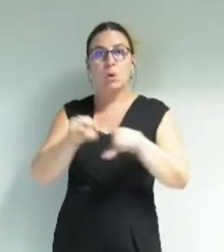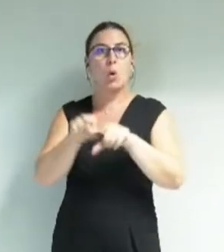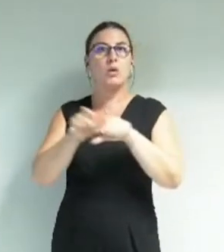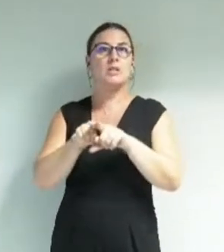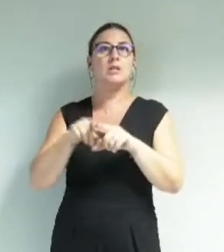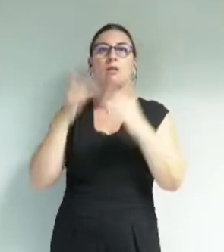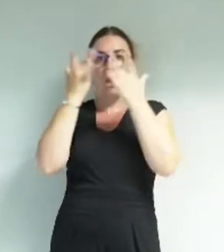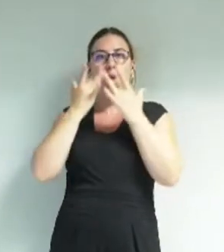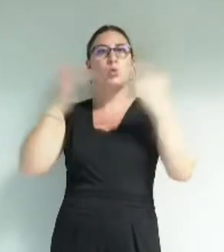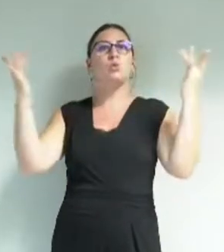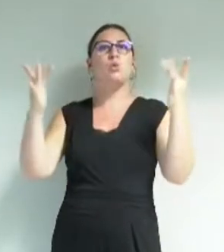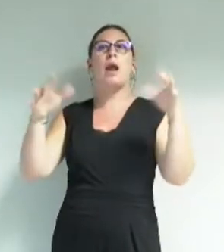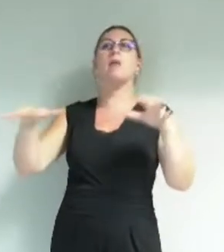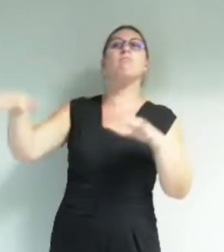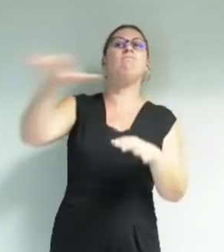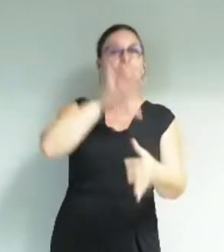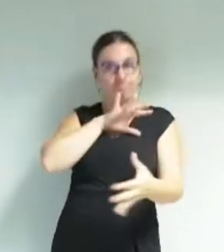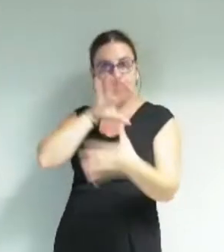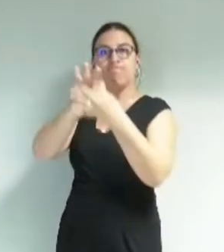au monde culturel.